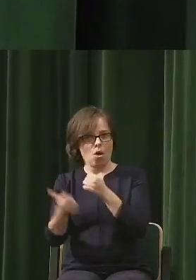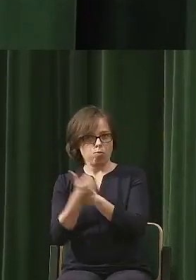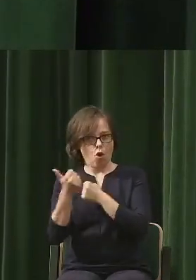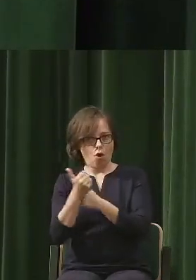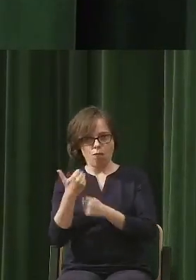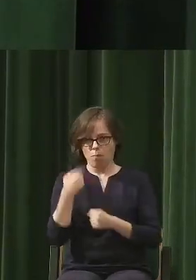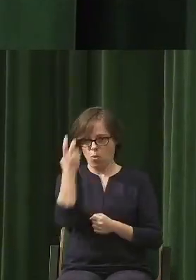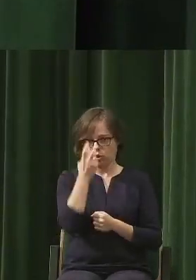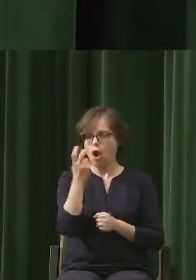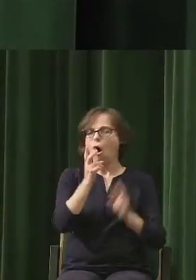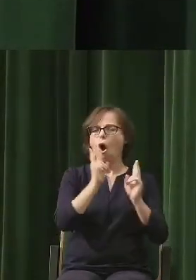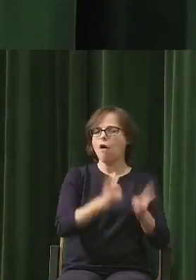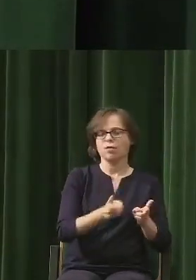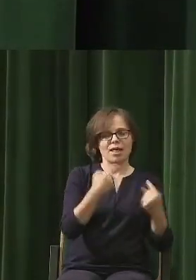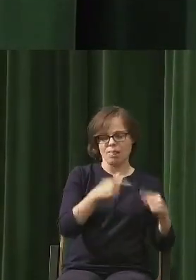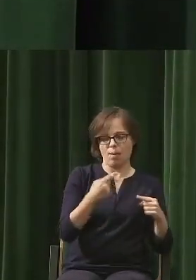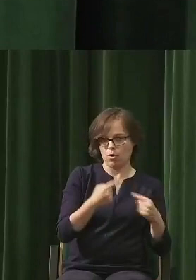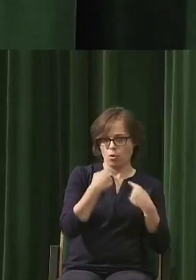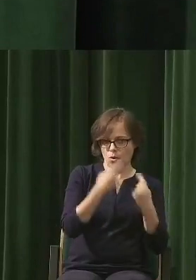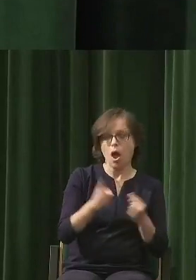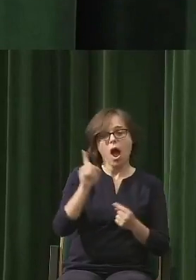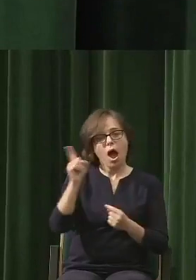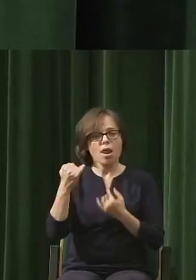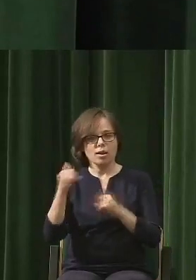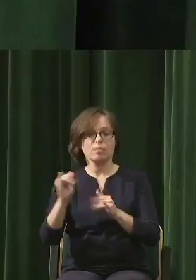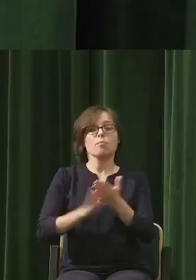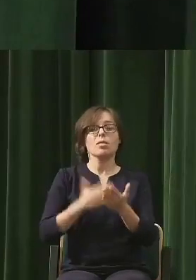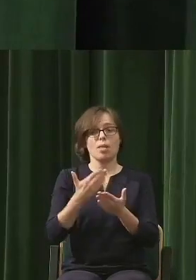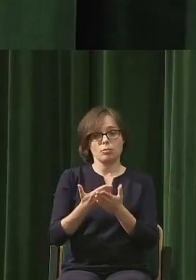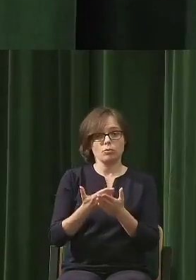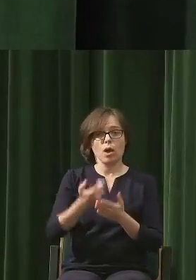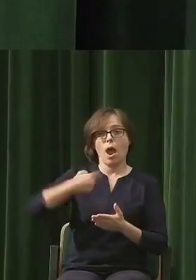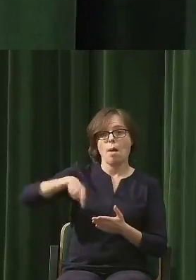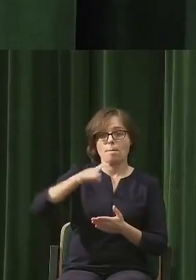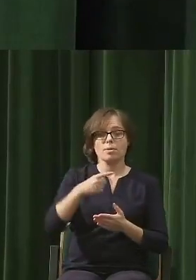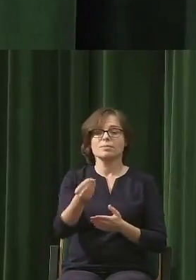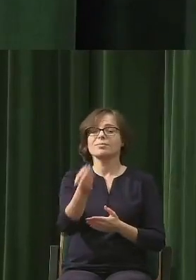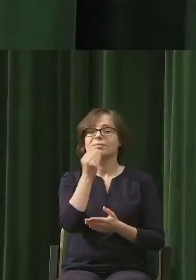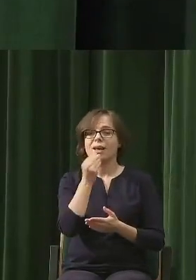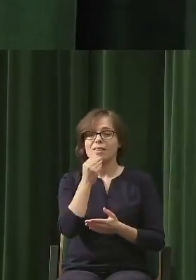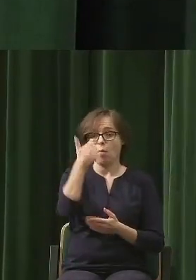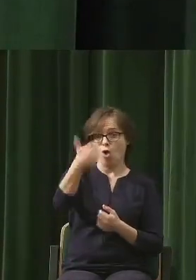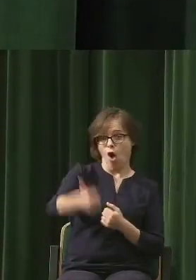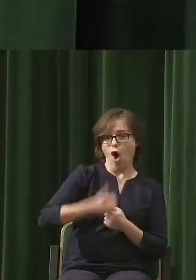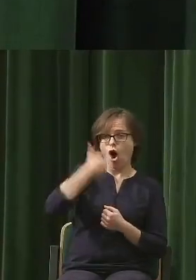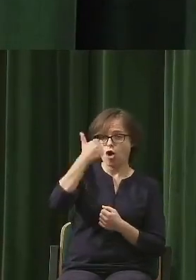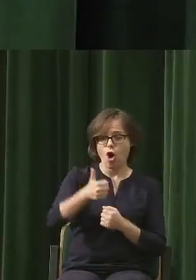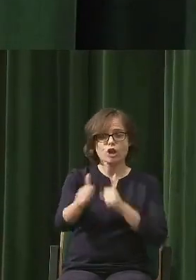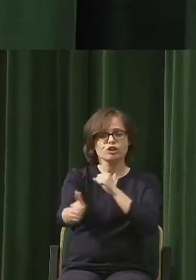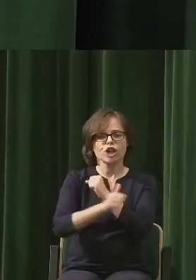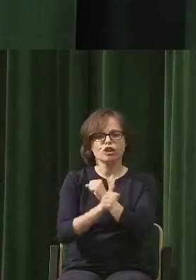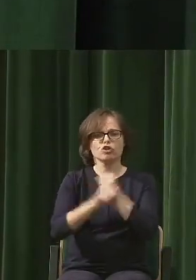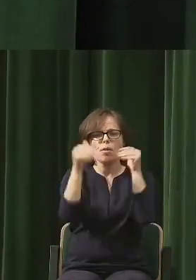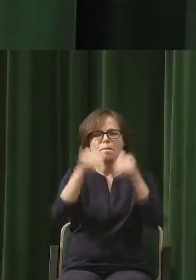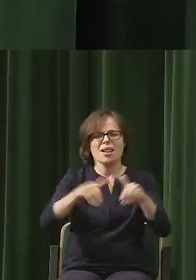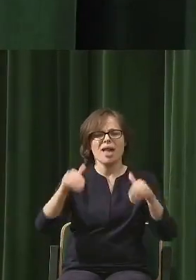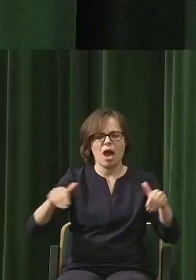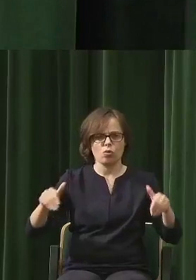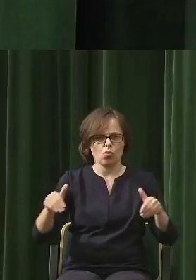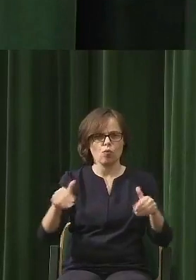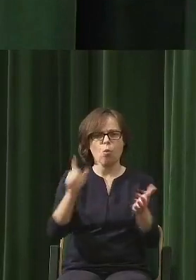pojawiały w takiej dyskusji. No to jest to fakt, że zjadamy 60 miliardów kurczaków rocznie i coś musimy robić z ich kością.